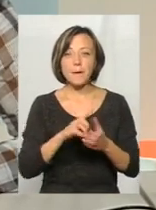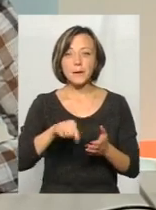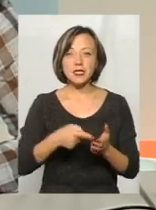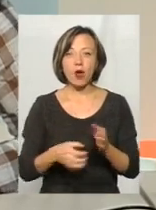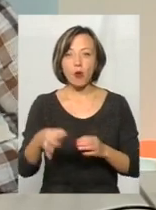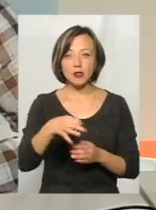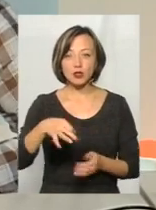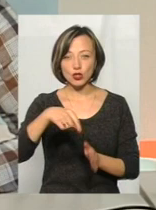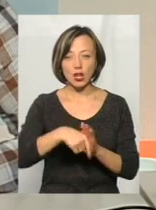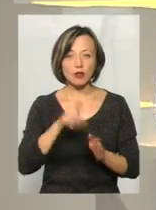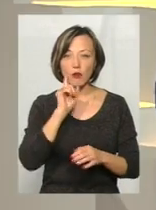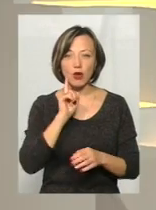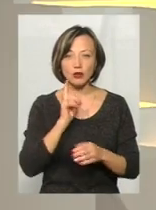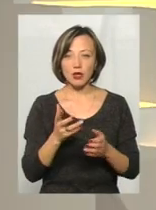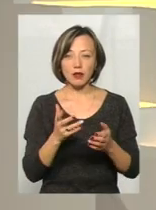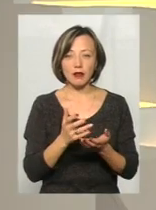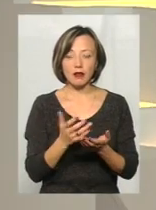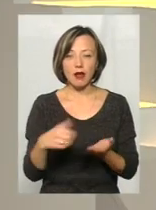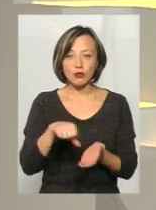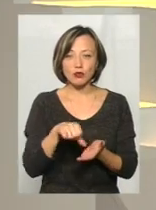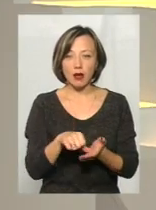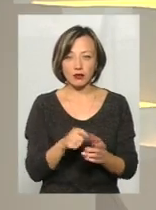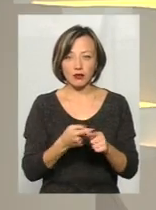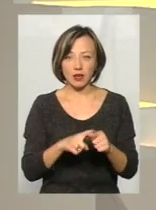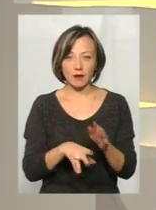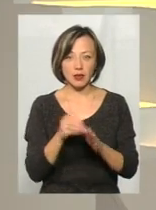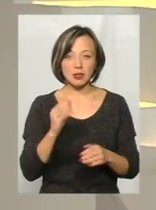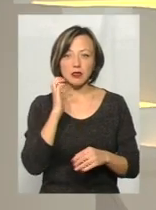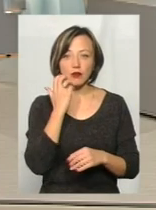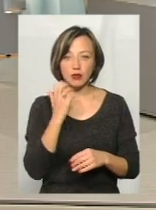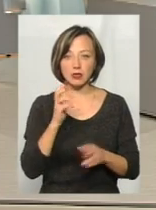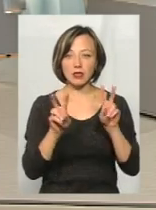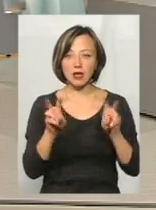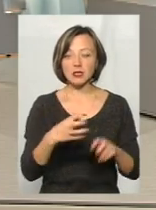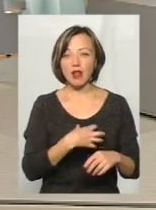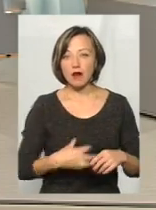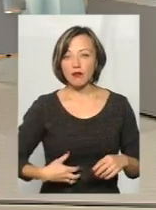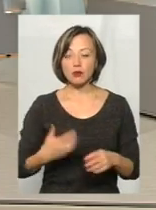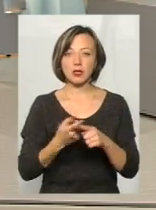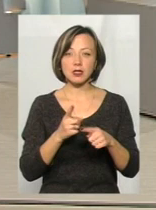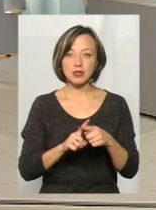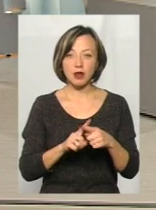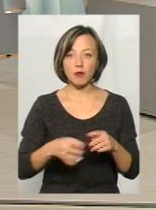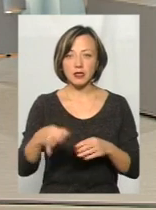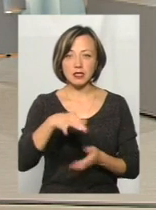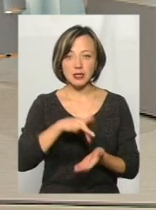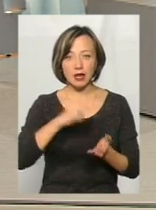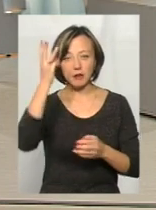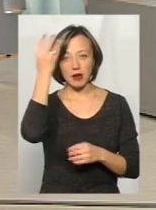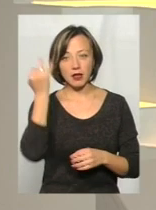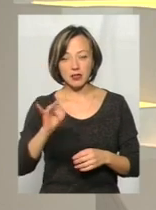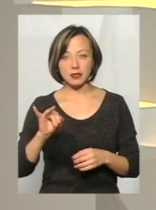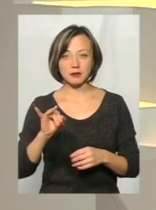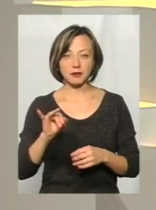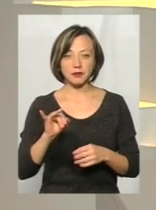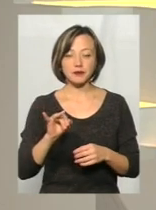приймають участі. Це окрема, досить серйозна тема. Тобто, і це і Славута, і Крупець, і обласний центр Хмельницький.